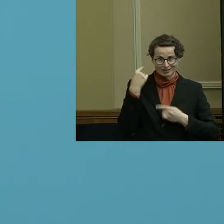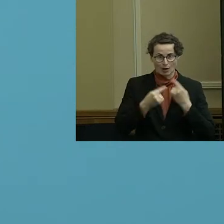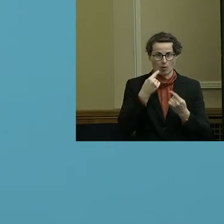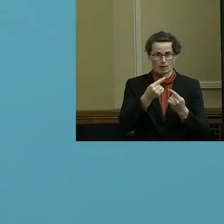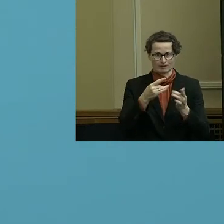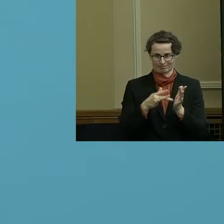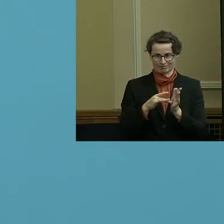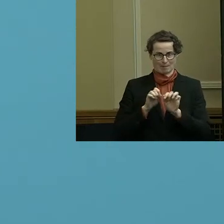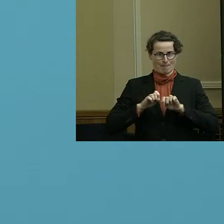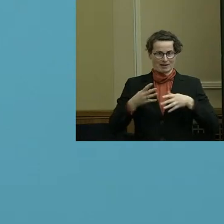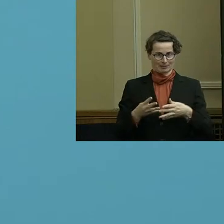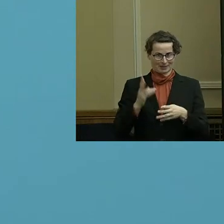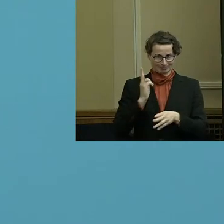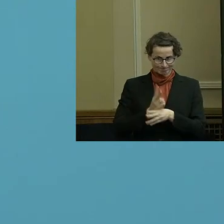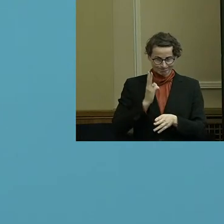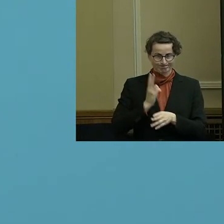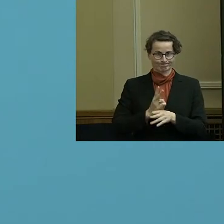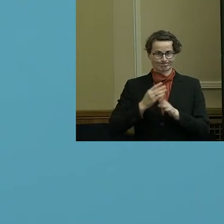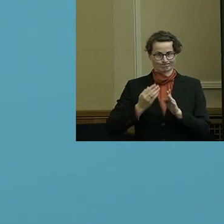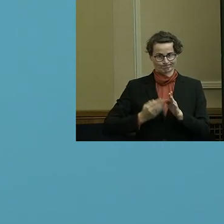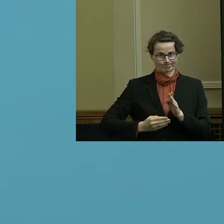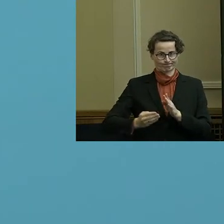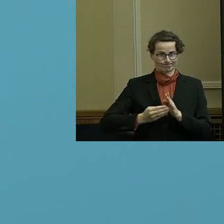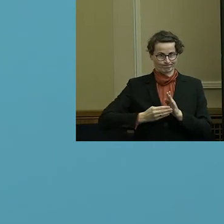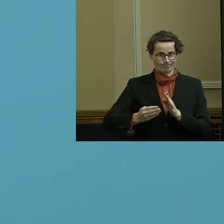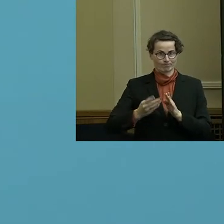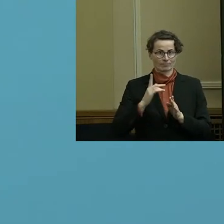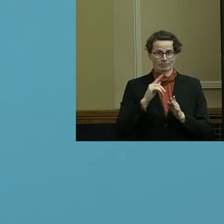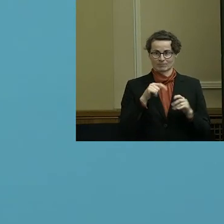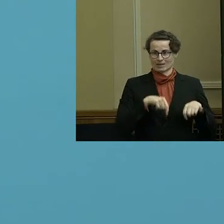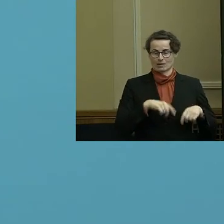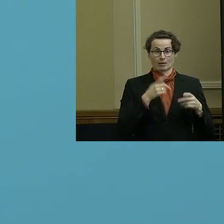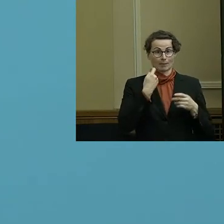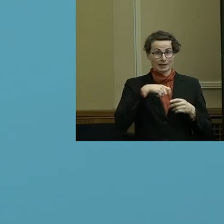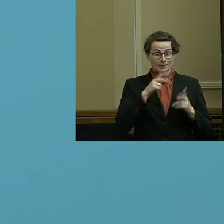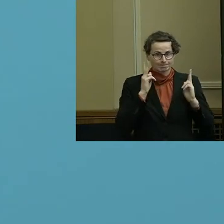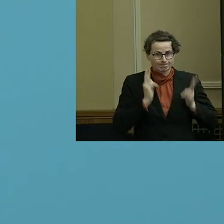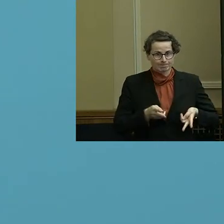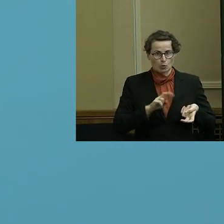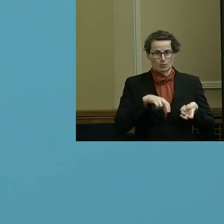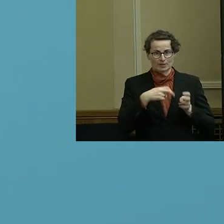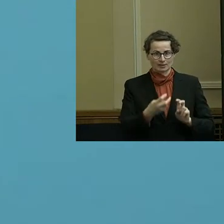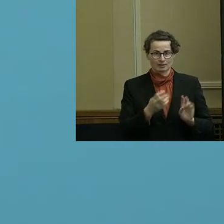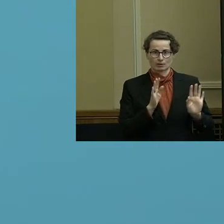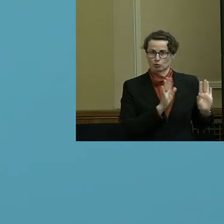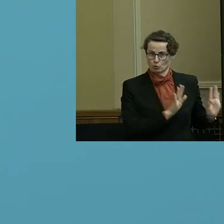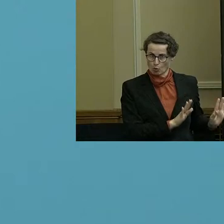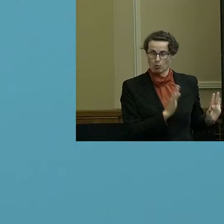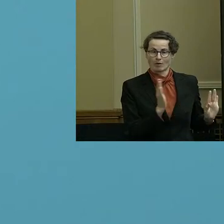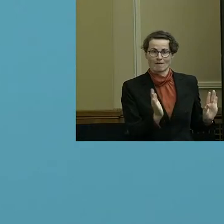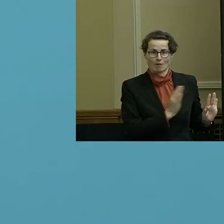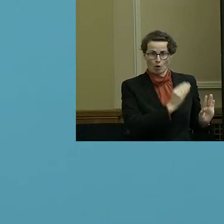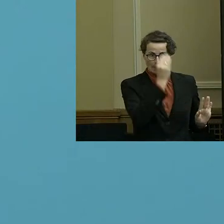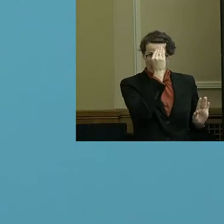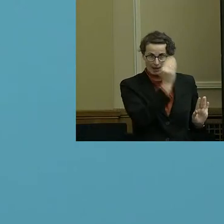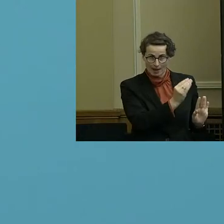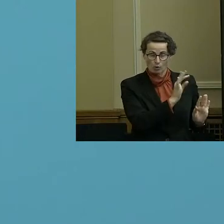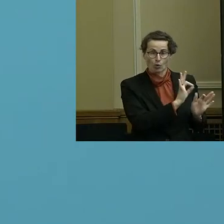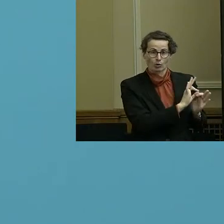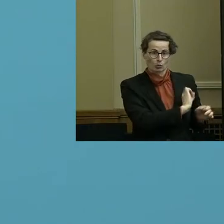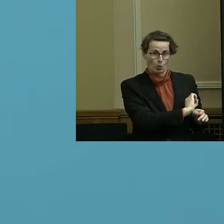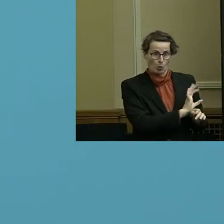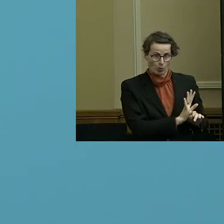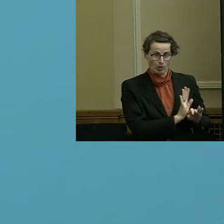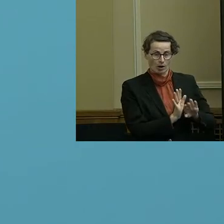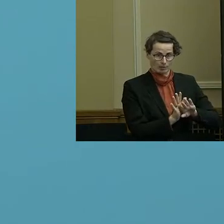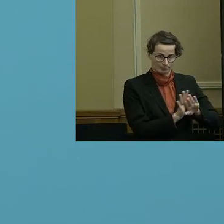eben halt andauert in Berlin, auch umgesetzt werden kann. So, das war jetzt mal ein Stück weit eine Vorbemerkung. Ich werde